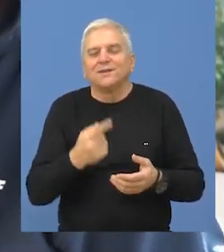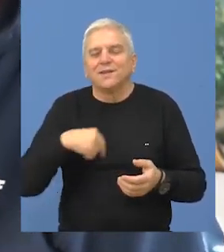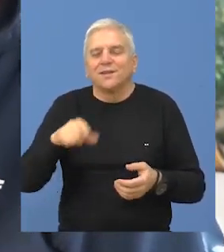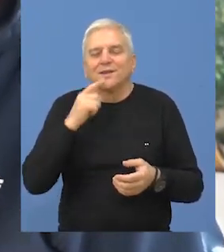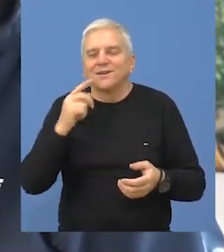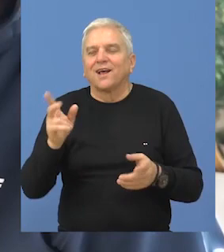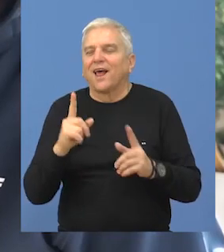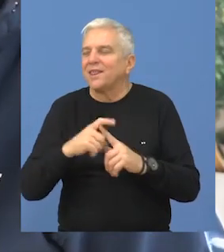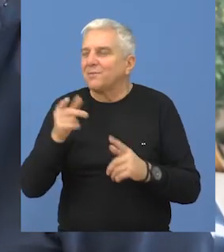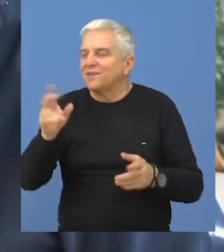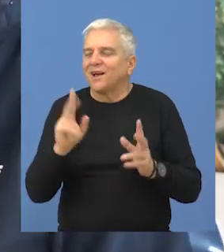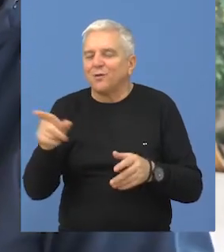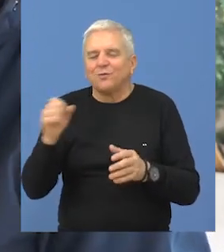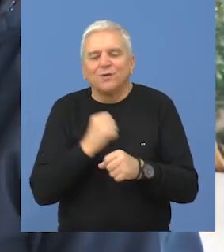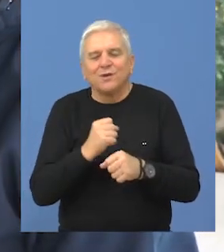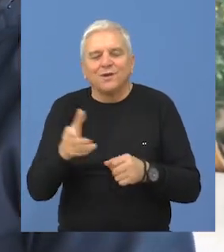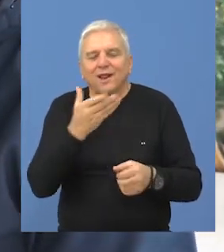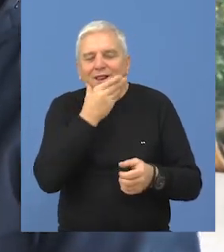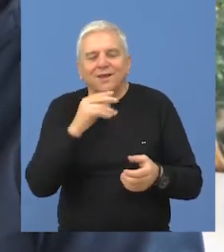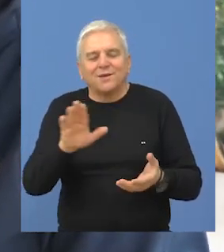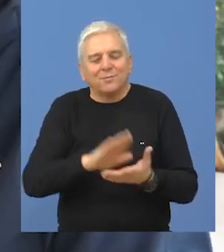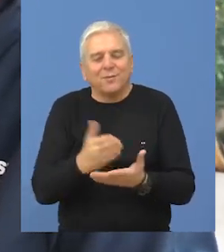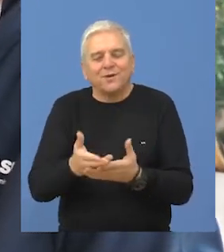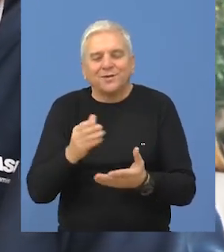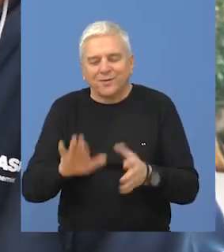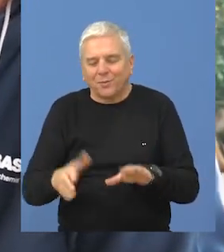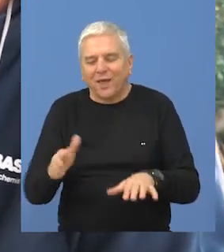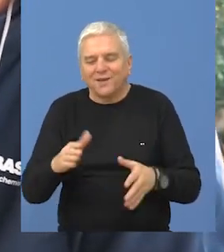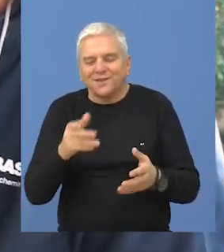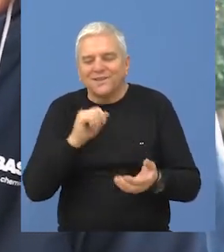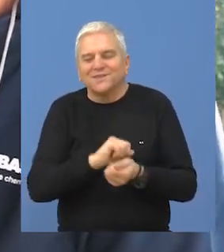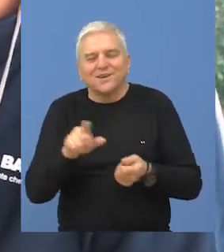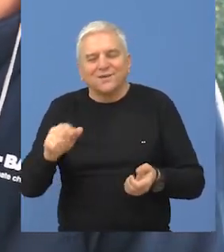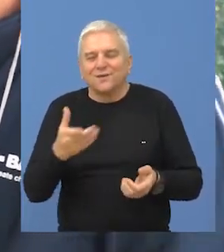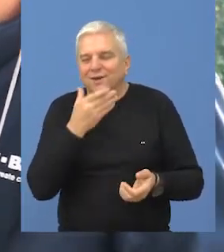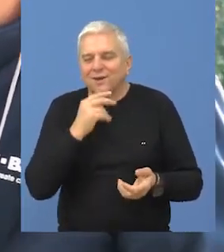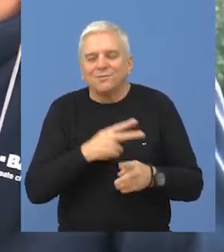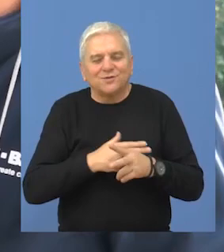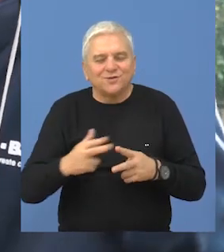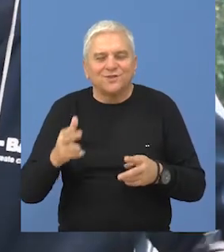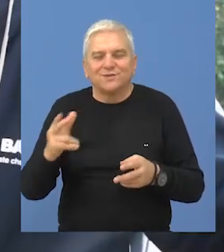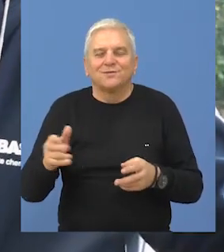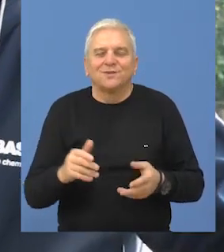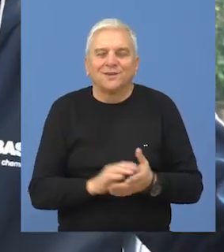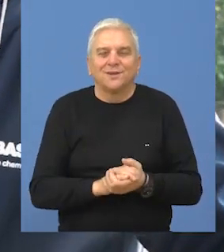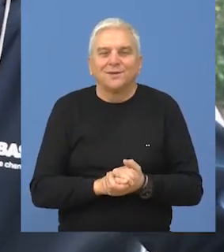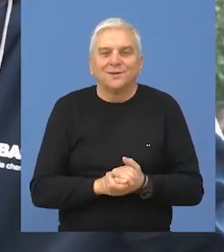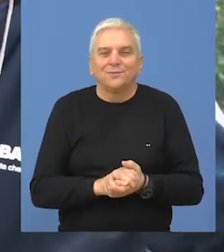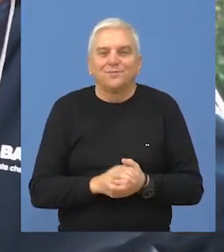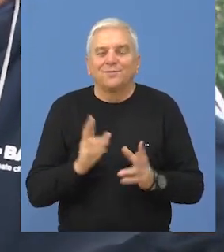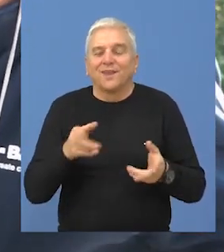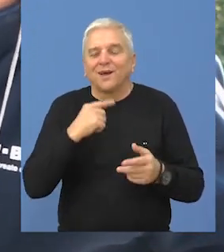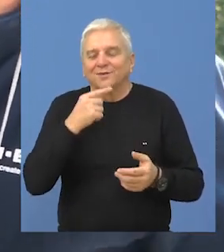našeg cvjetića kako on to radi, kako lepo peče, prži, znači sve to čisto, kažem,